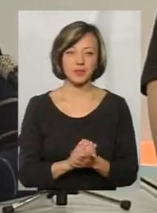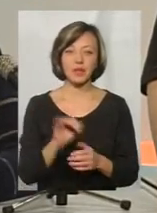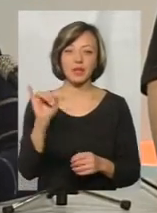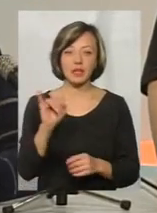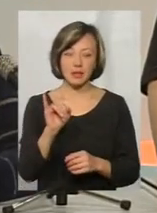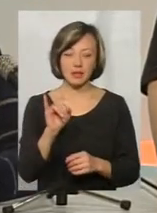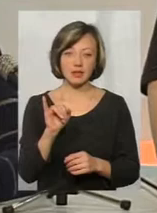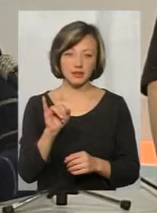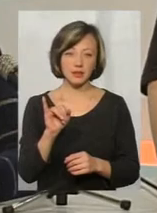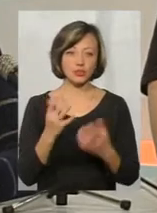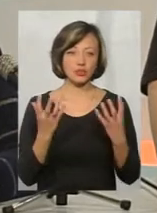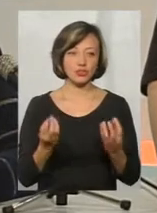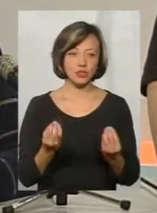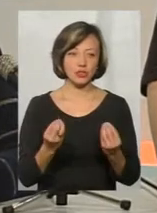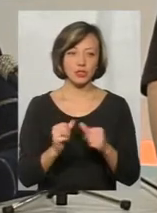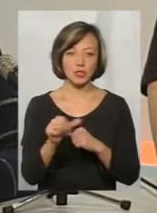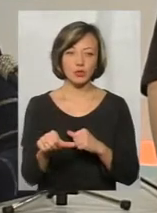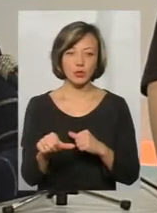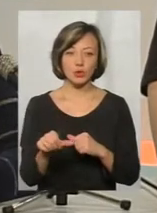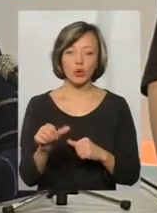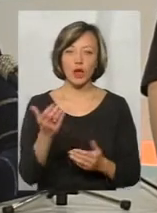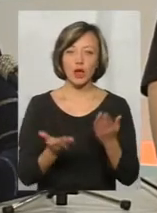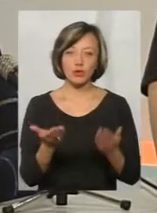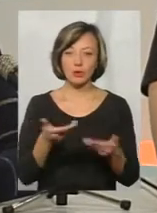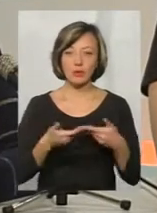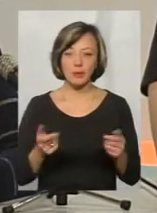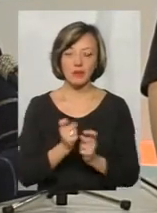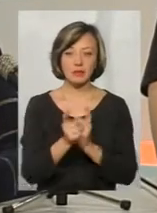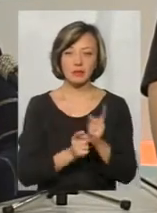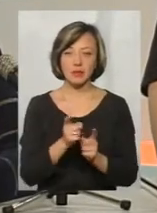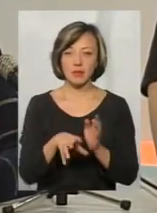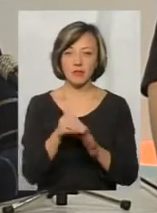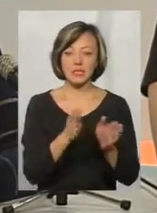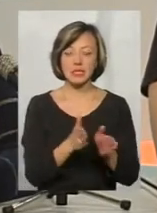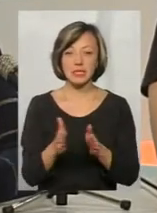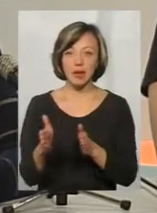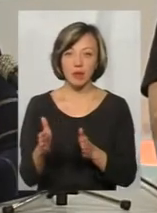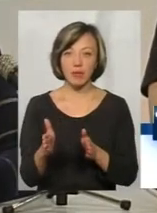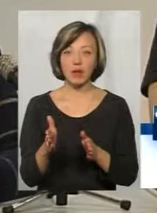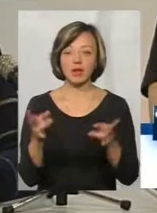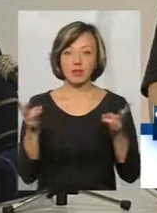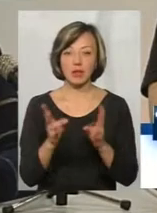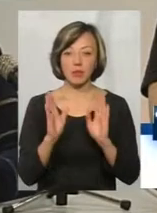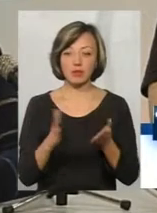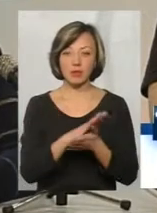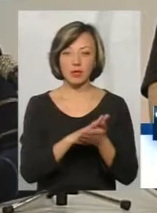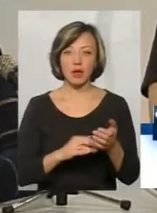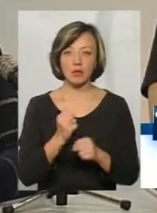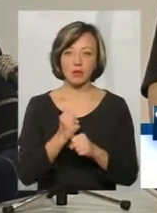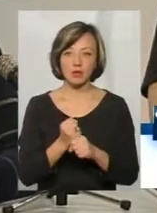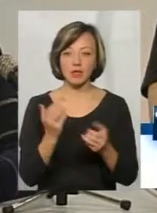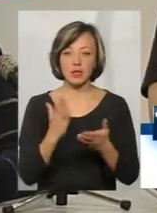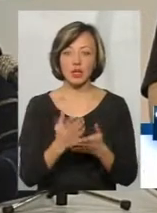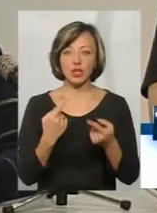ще крім того, що якщо ми змінимо виборчу систему, одна з речей, над якою теж треба буде далі працювати, є